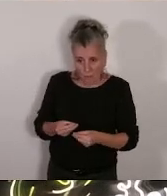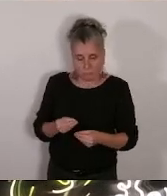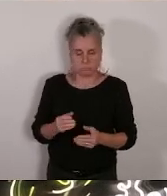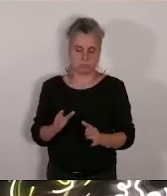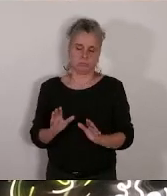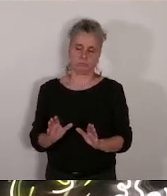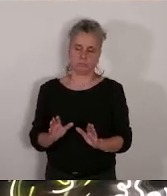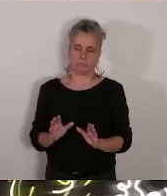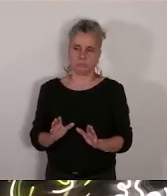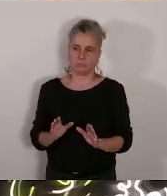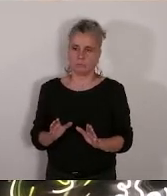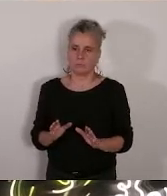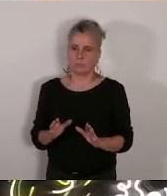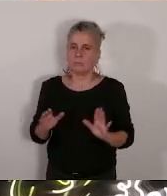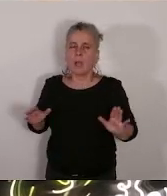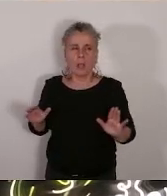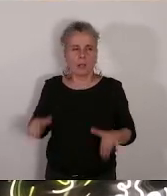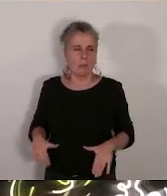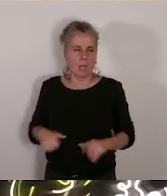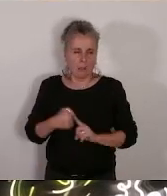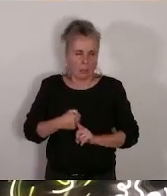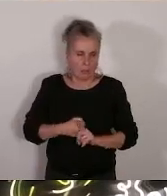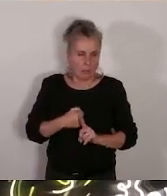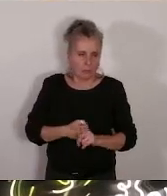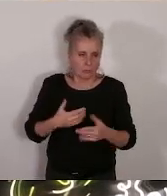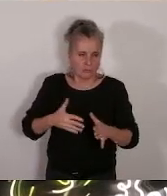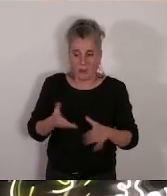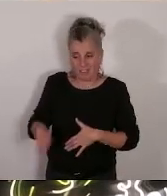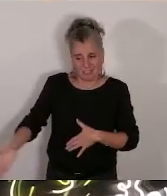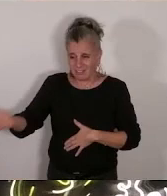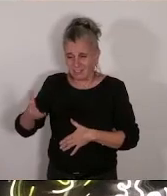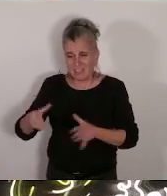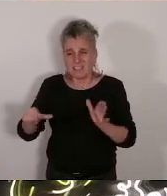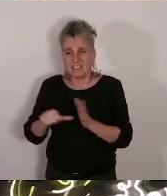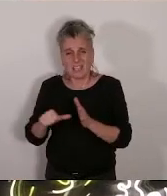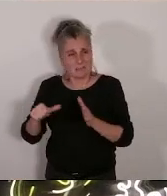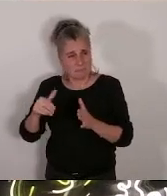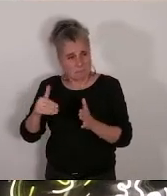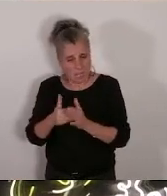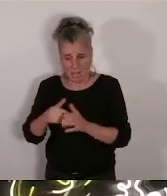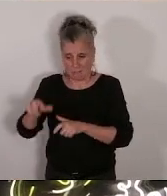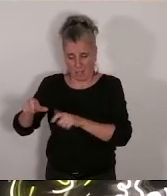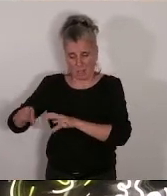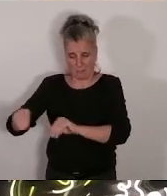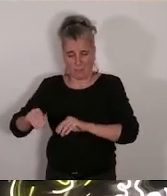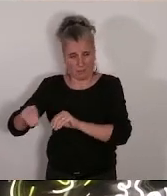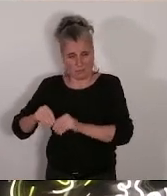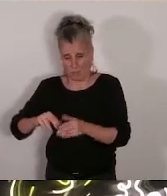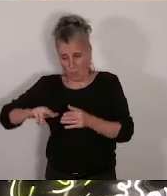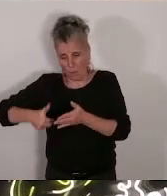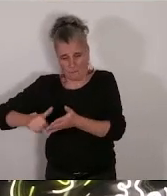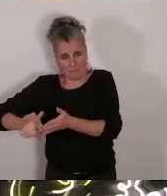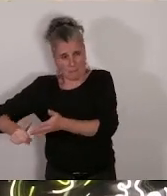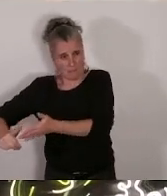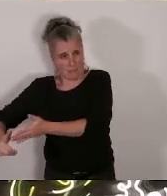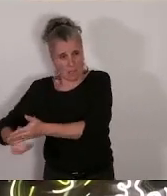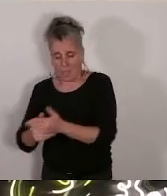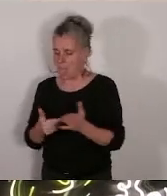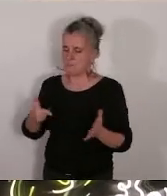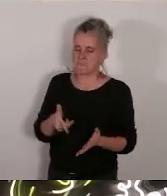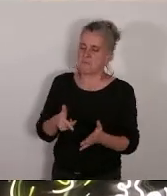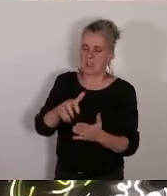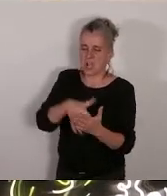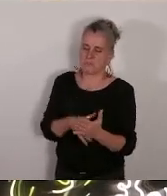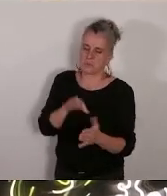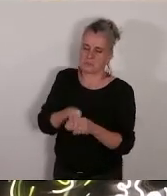pour les 16 000 Marseillais du secteur qui ont signé les appels à la sauvegarde, nous votons contre cette délibération. Contre, car